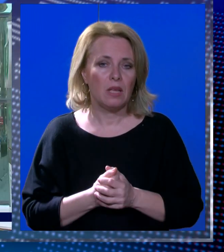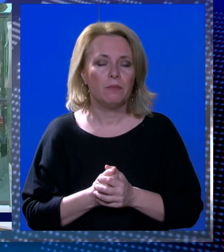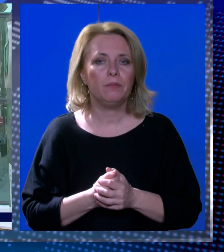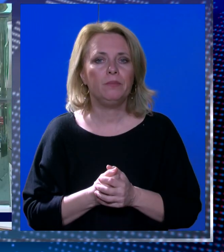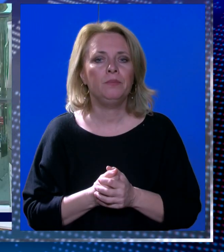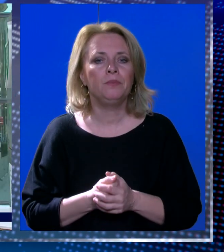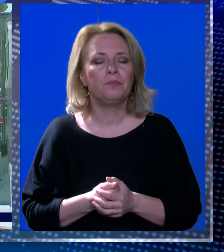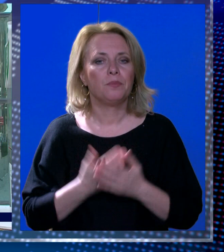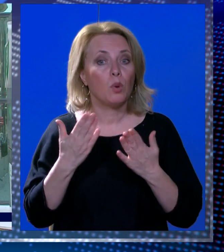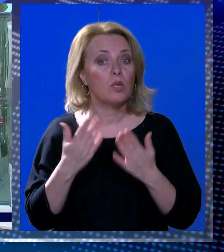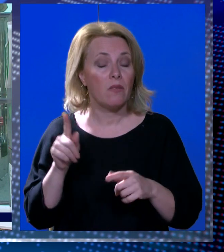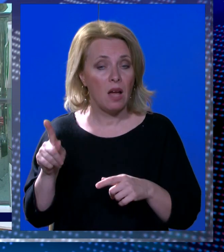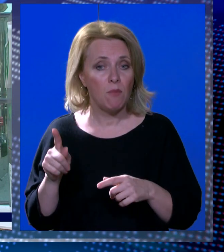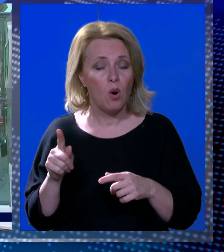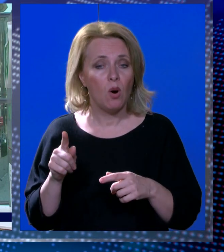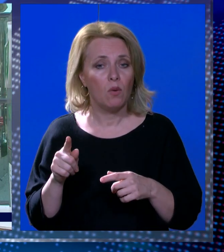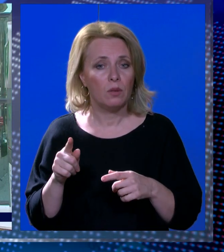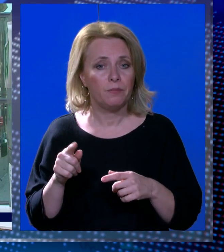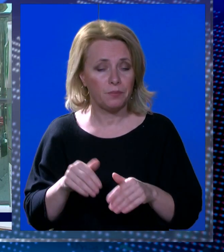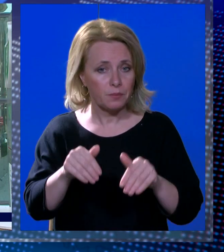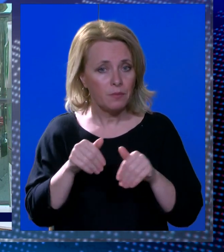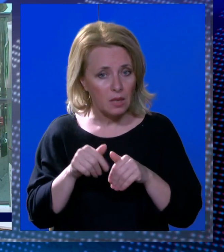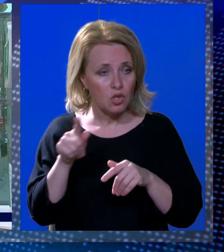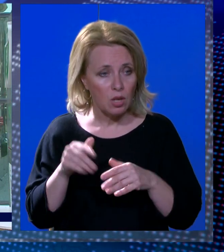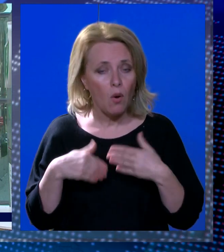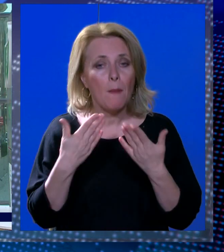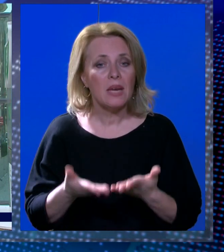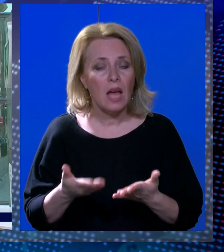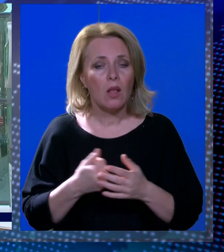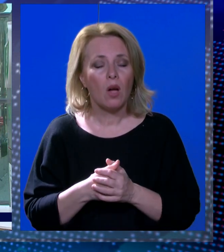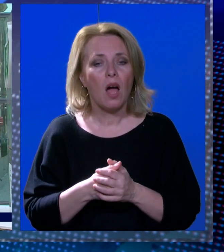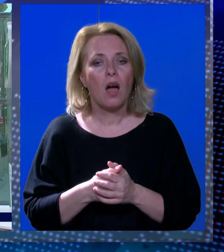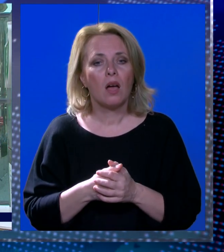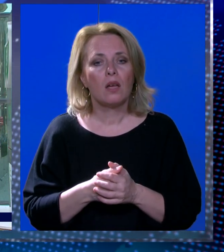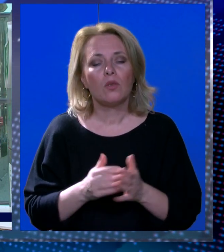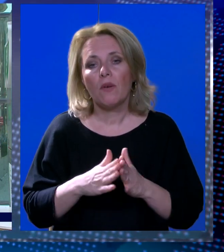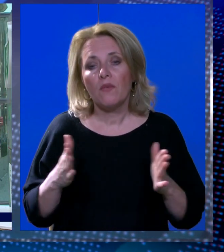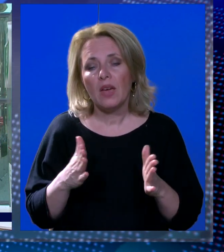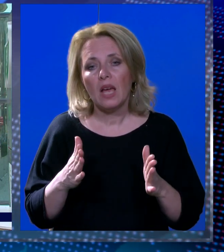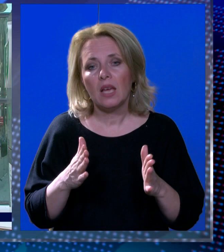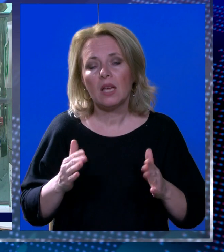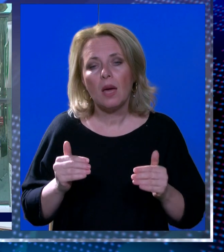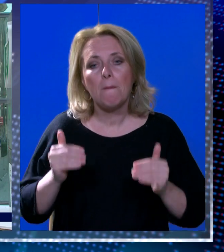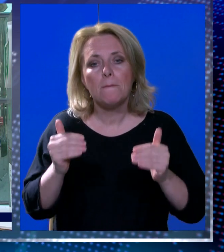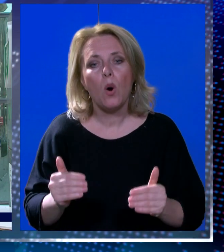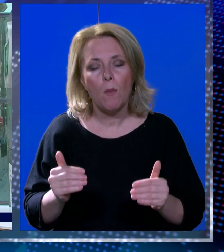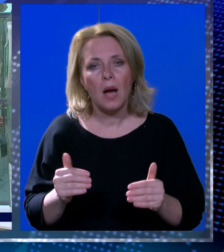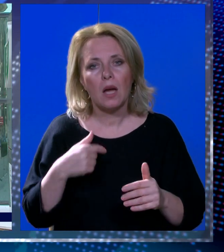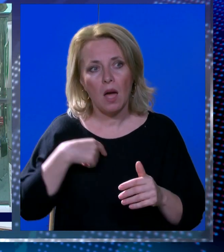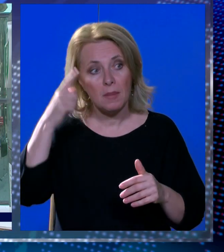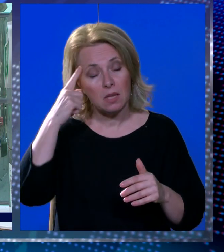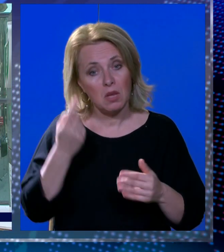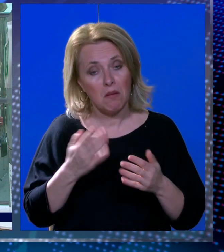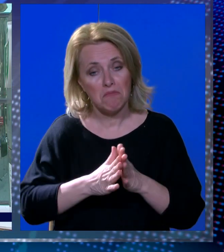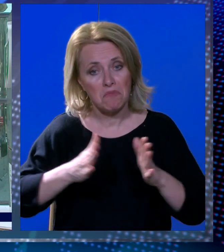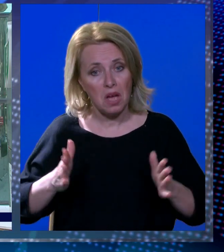pozdravljamo jako ovu prihvaćanje ove inicijative. Naravno da je to veliki pomak. Ja mi znao ovo